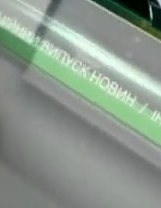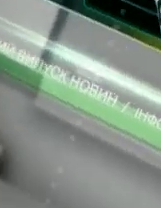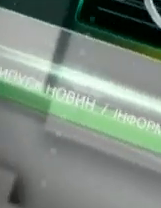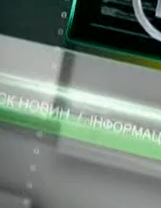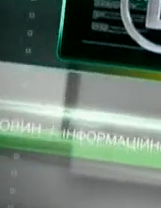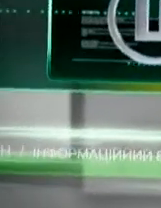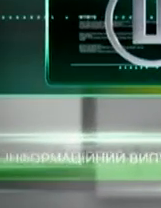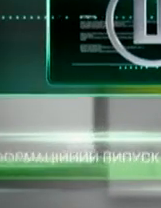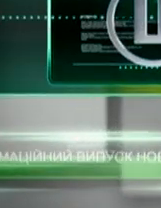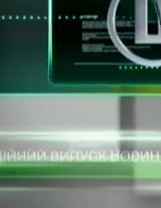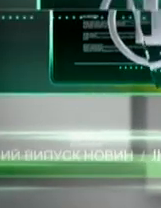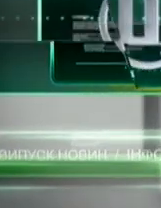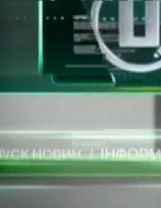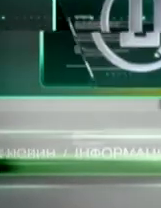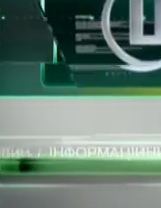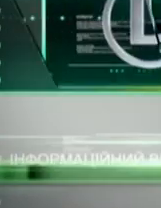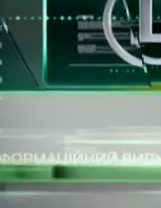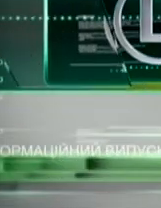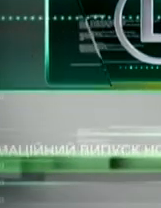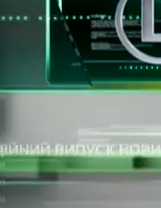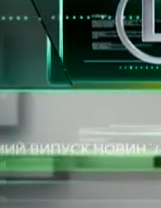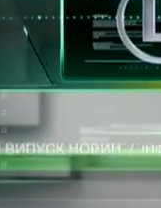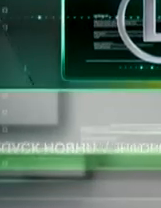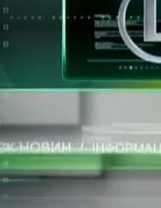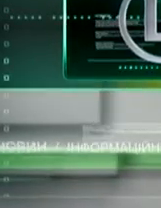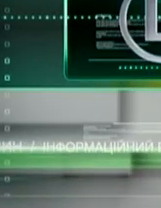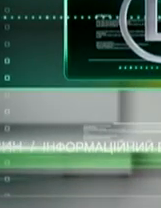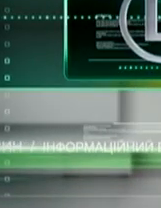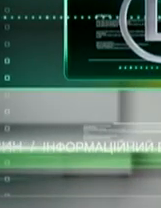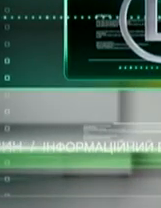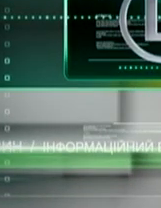Дякую! Дякую! Дякую! Дякую! Дякую! Дякую! Дякую!